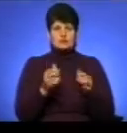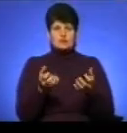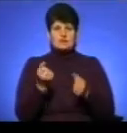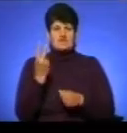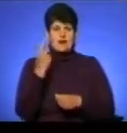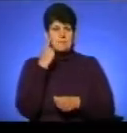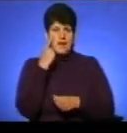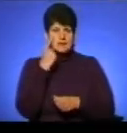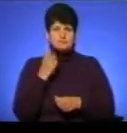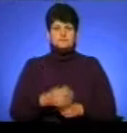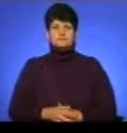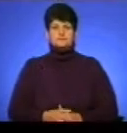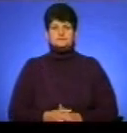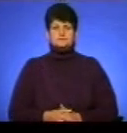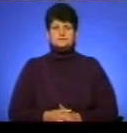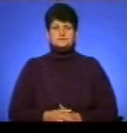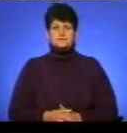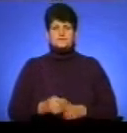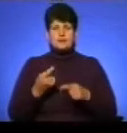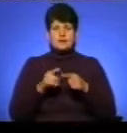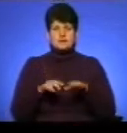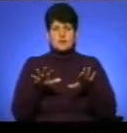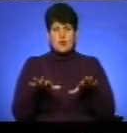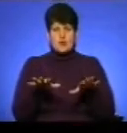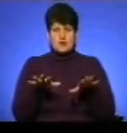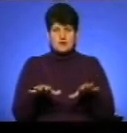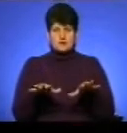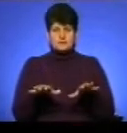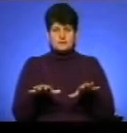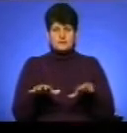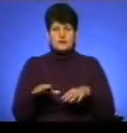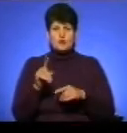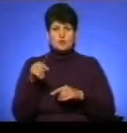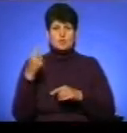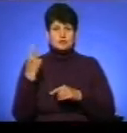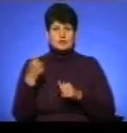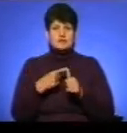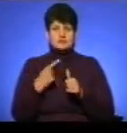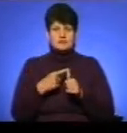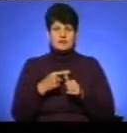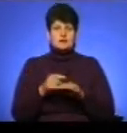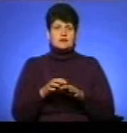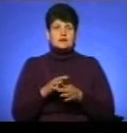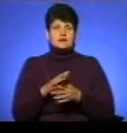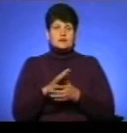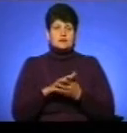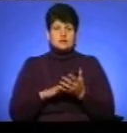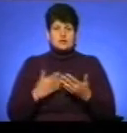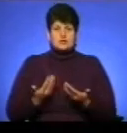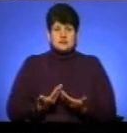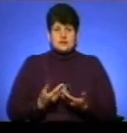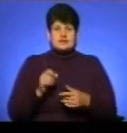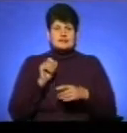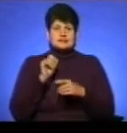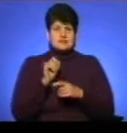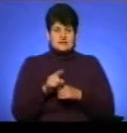бали. «На дані локації, локація номер один, вона зветься тривалість життя сміття. Завдання,